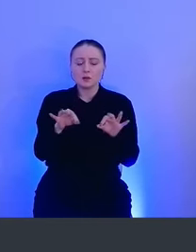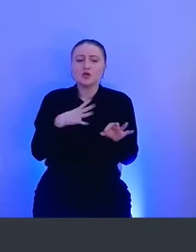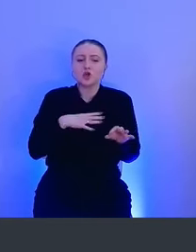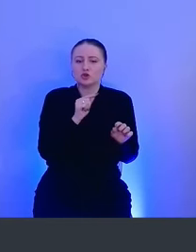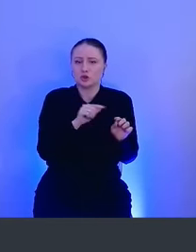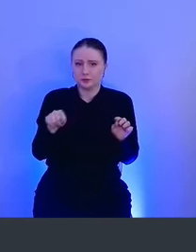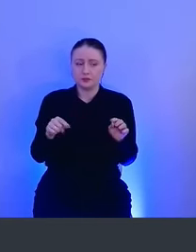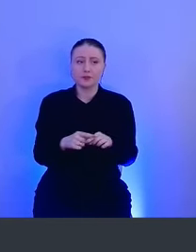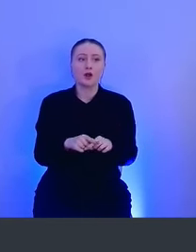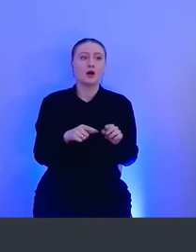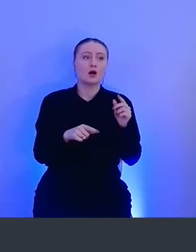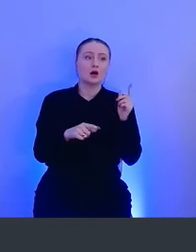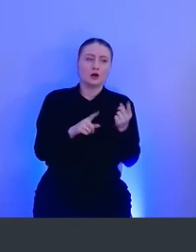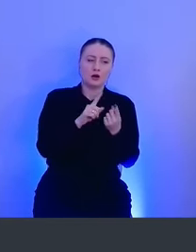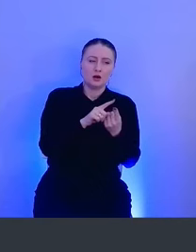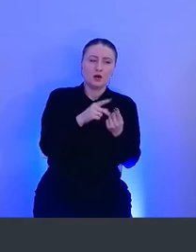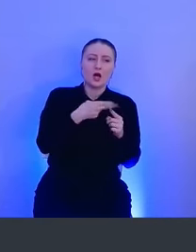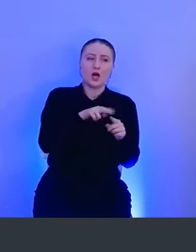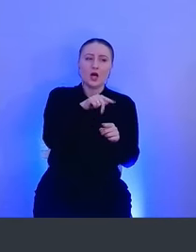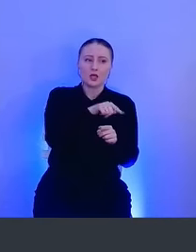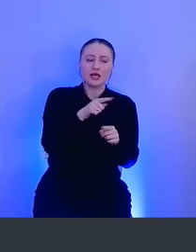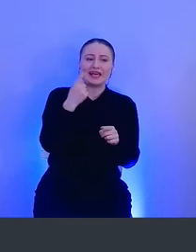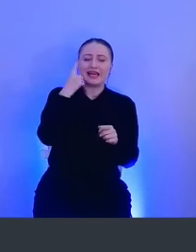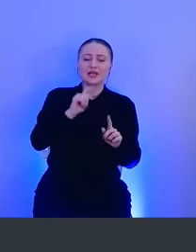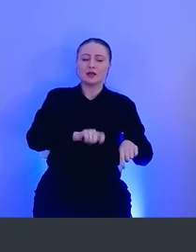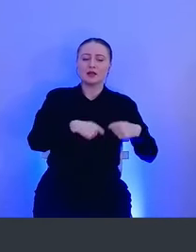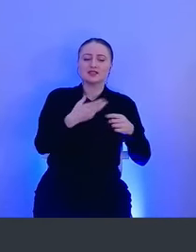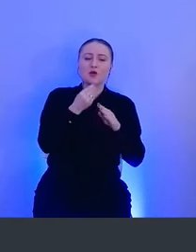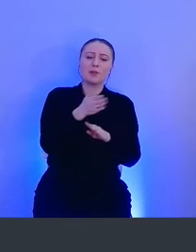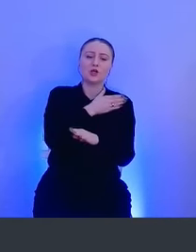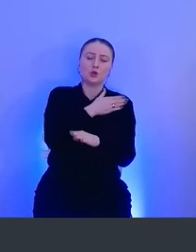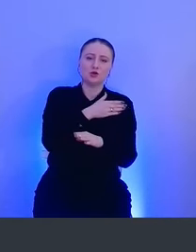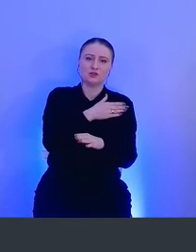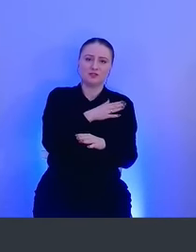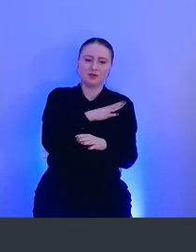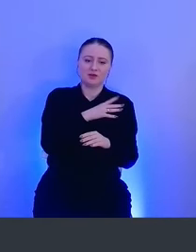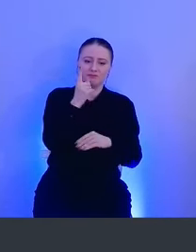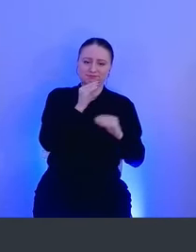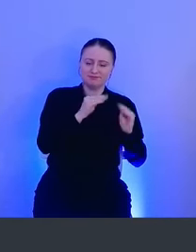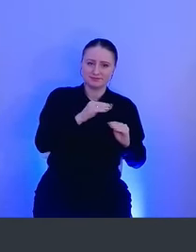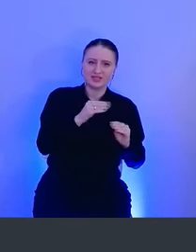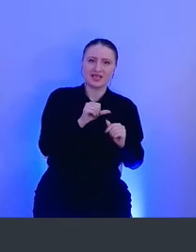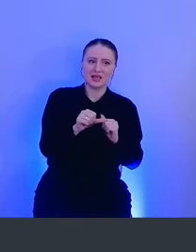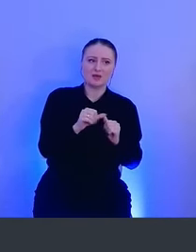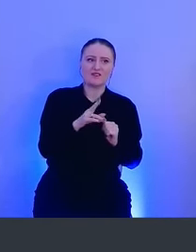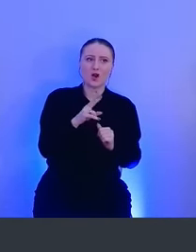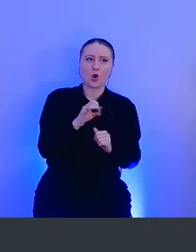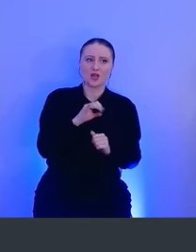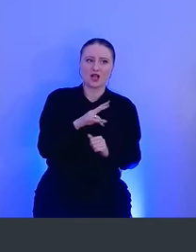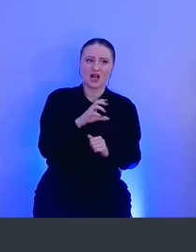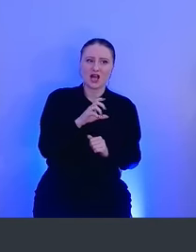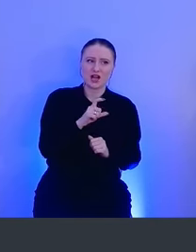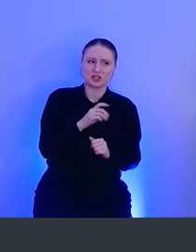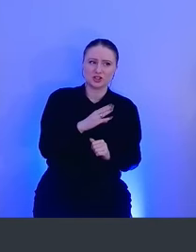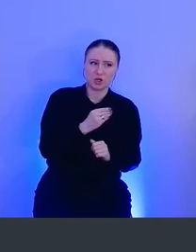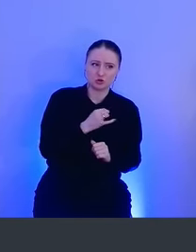То есть network extensions framework – это идейный наследник своего предыдущего воплощения в формате kernel extension, теперь это system